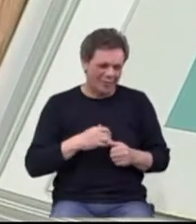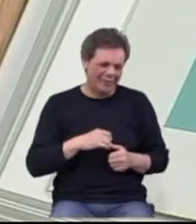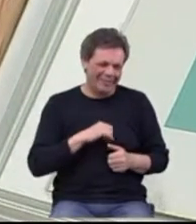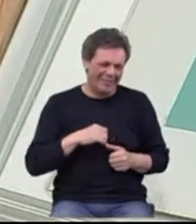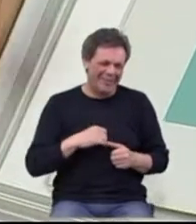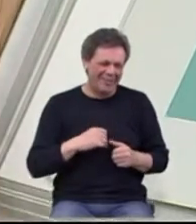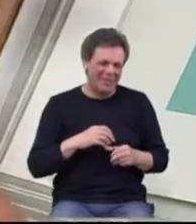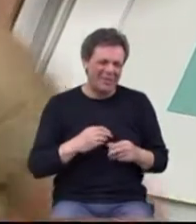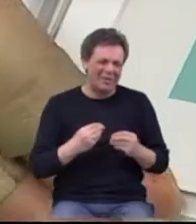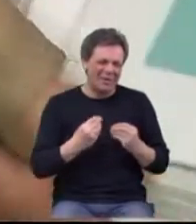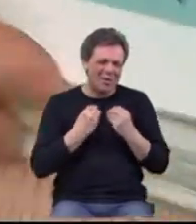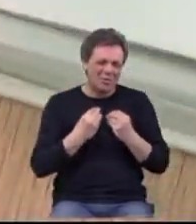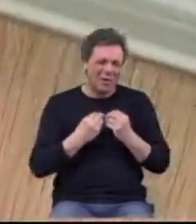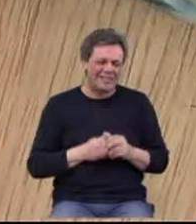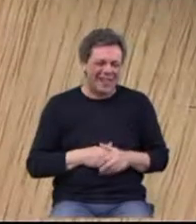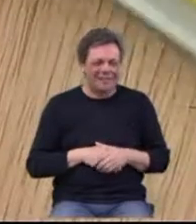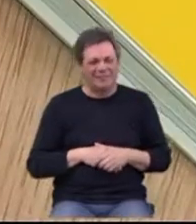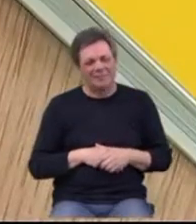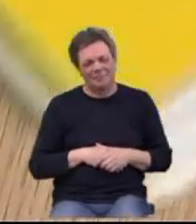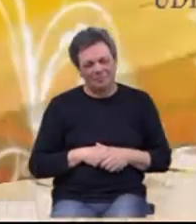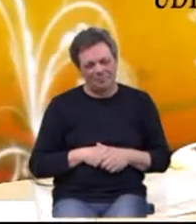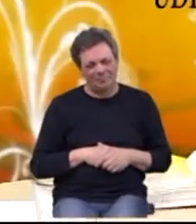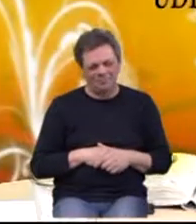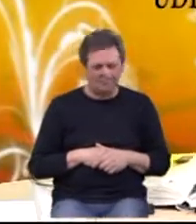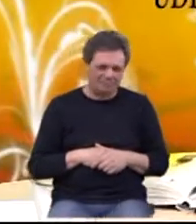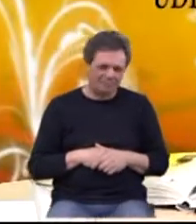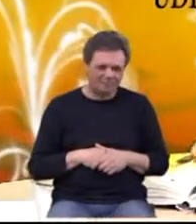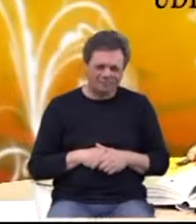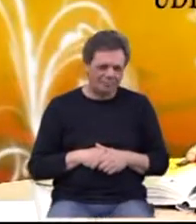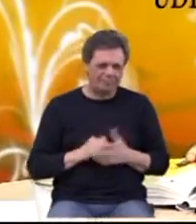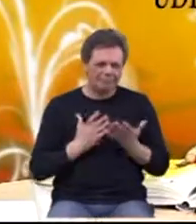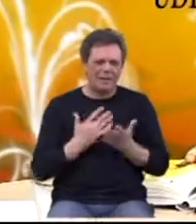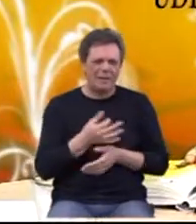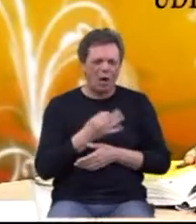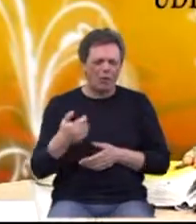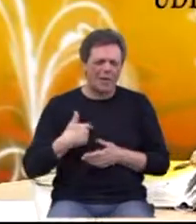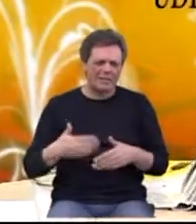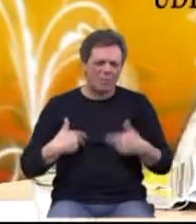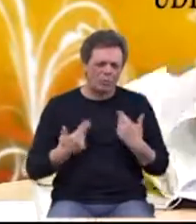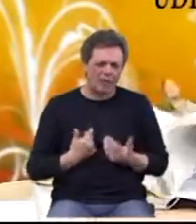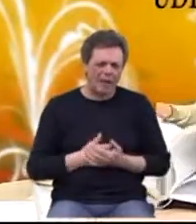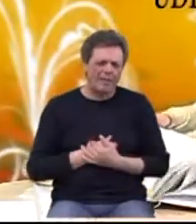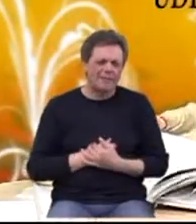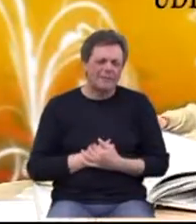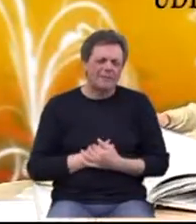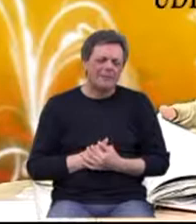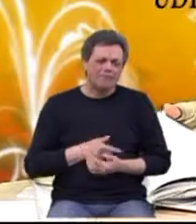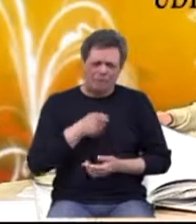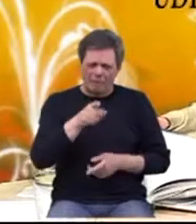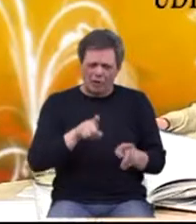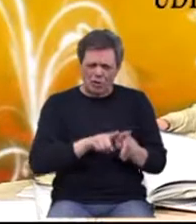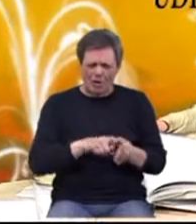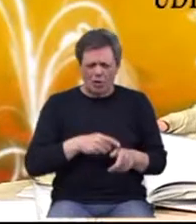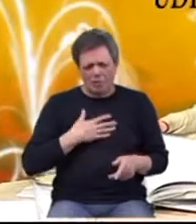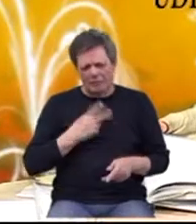Hodaj iza i trči iza. Mislim, knjiga je fantastična. Ja sam zaista oduševljena, oduševljena. Oduševićete se vidjeti,